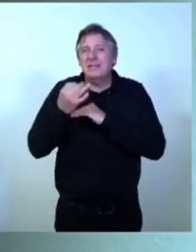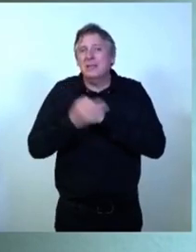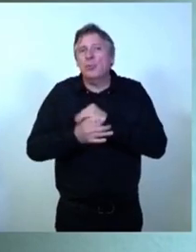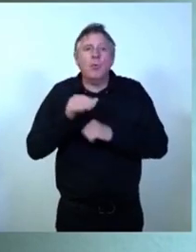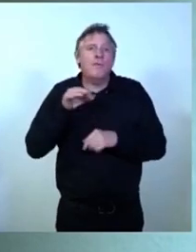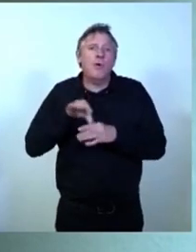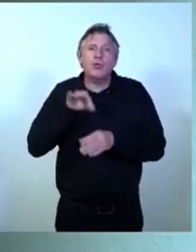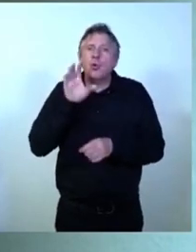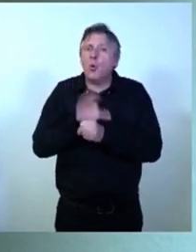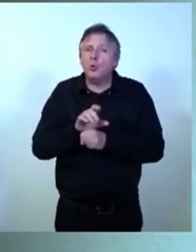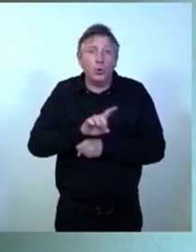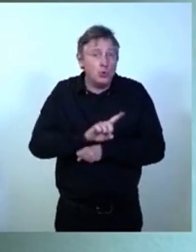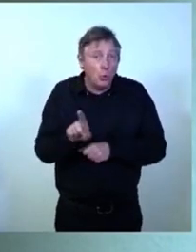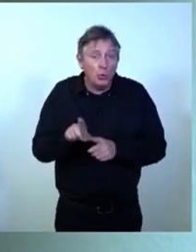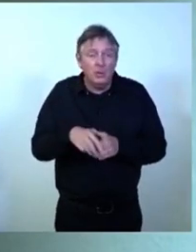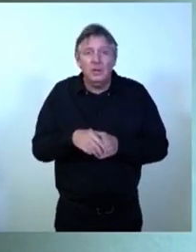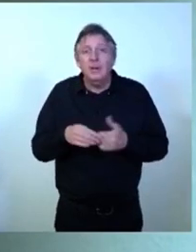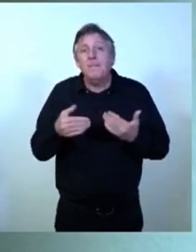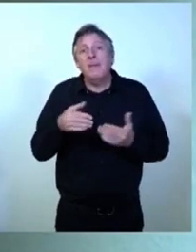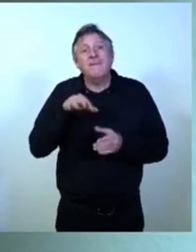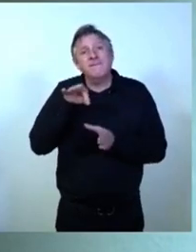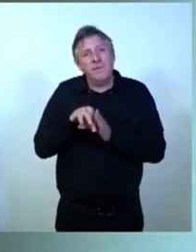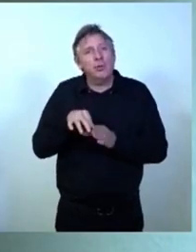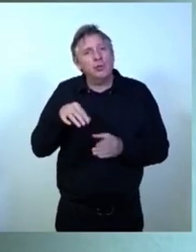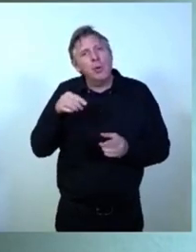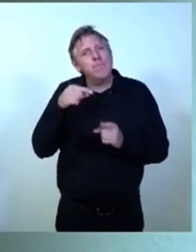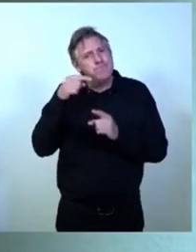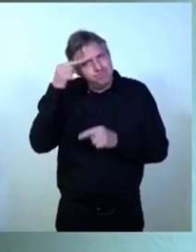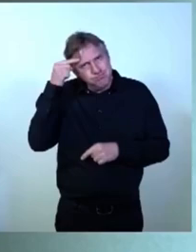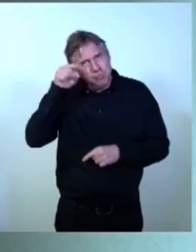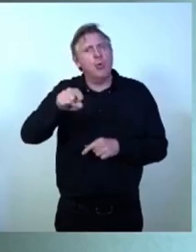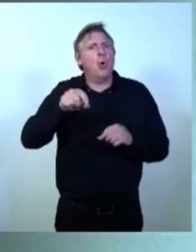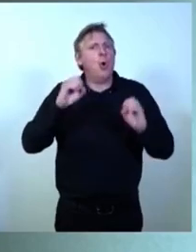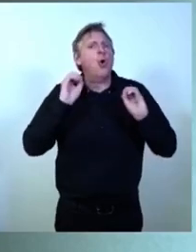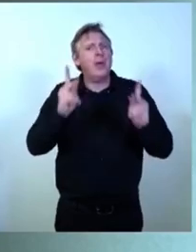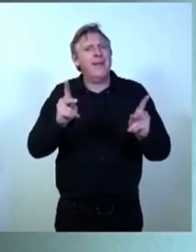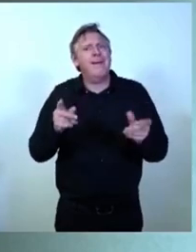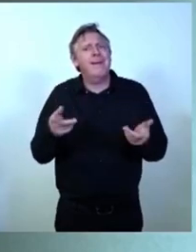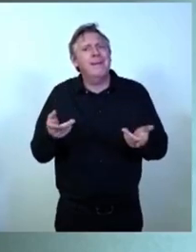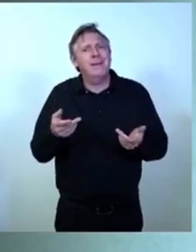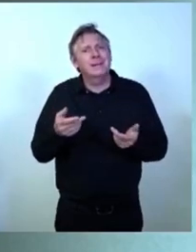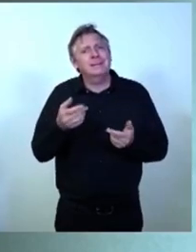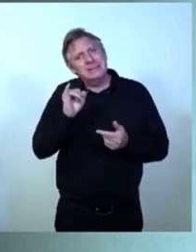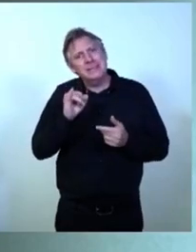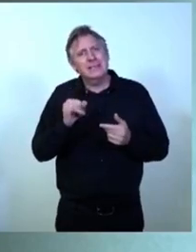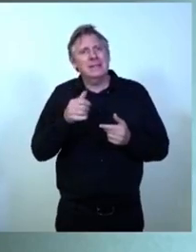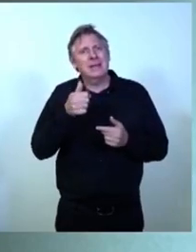nous aurions voté pour une baisse des taux sur cet exercice.